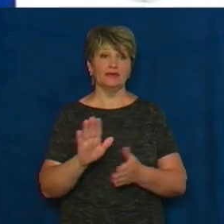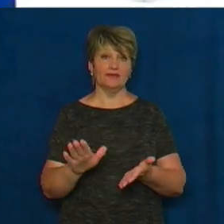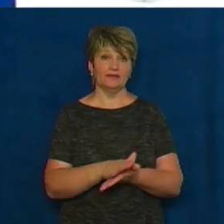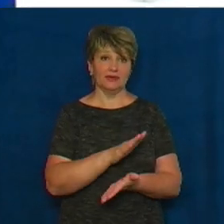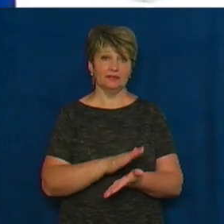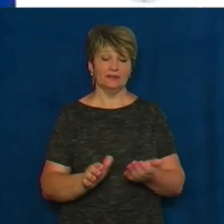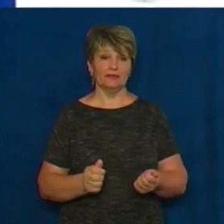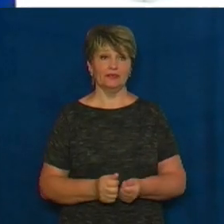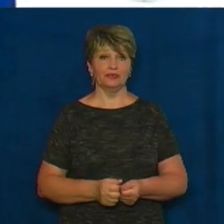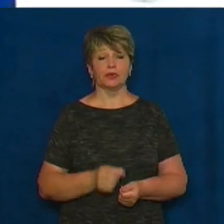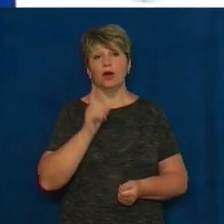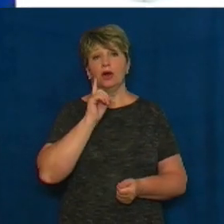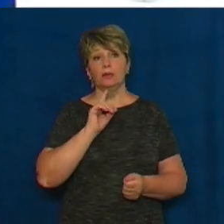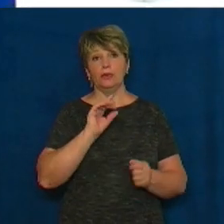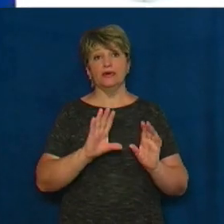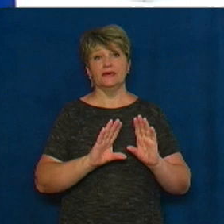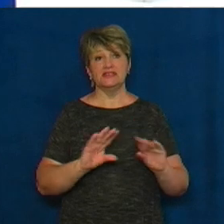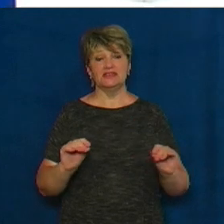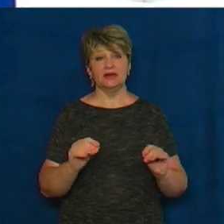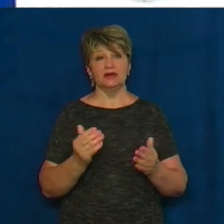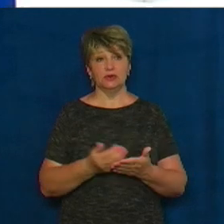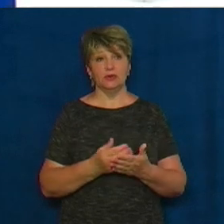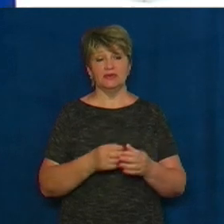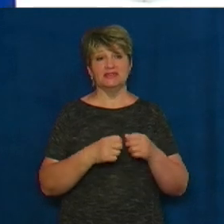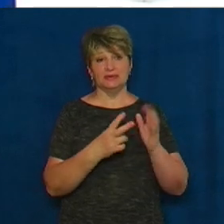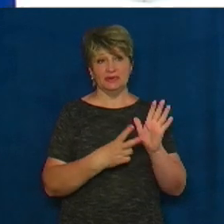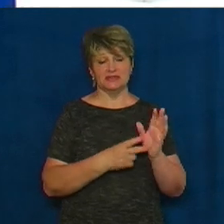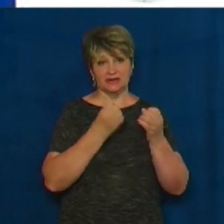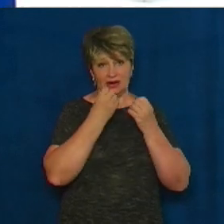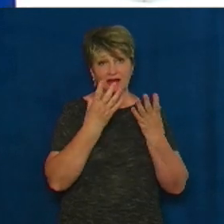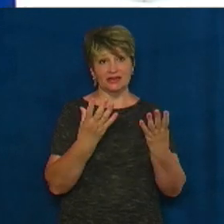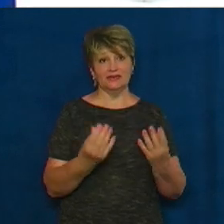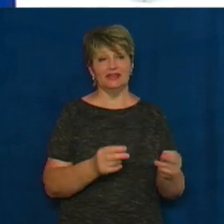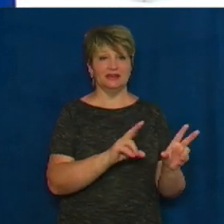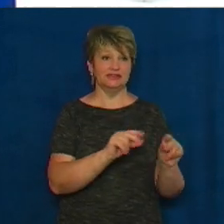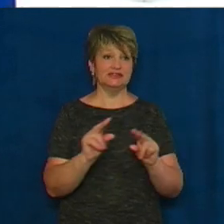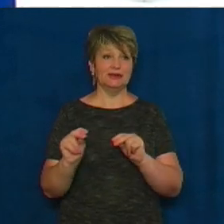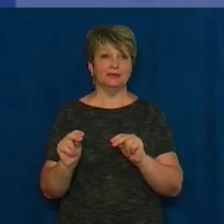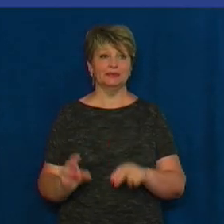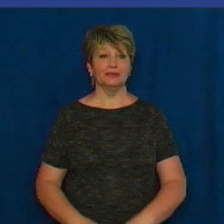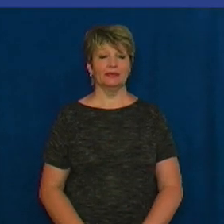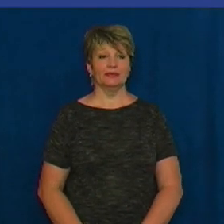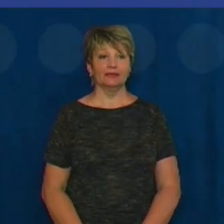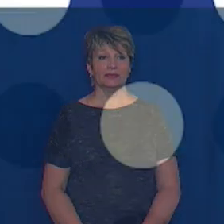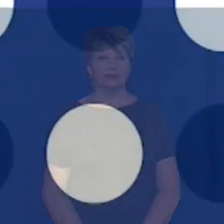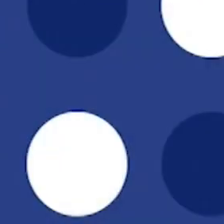І на цьому тюмене все. Більше інформації о 17-й годині. Гарного дня і дякую, що з нами. Дякую.